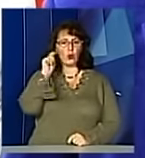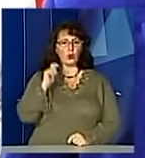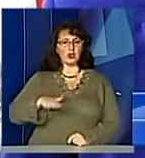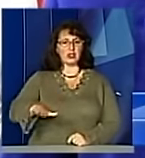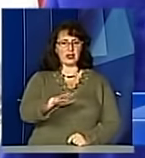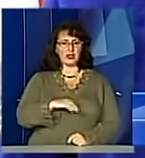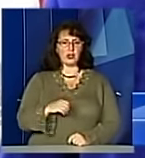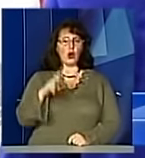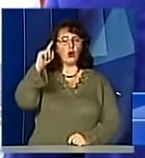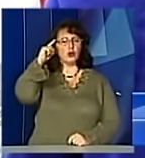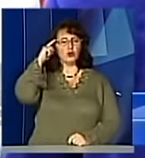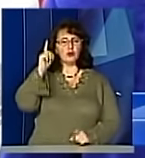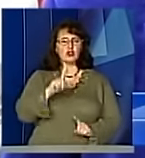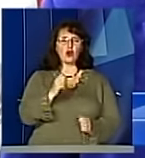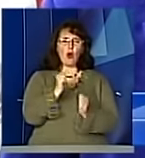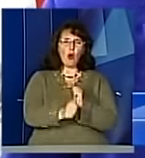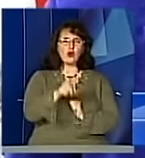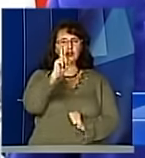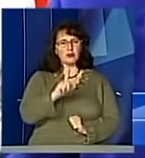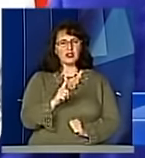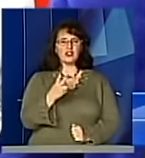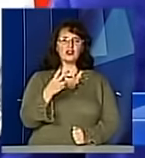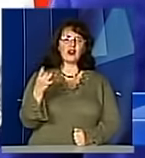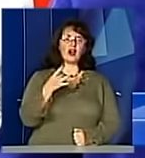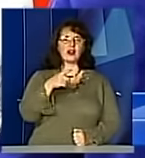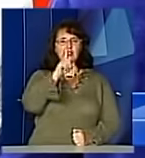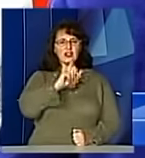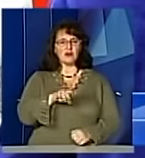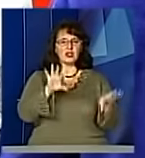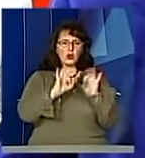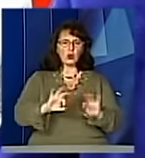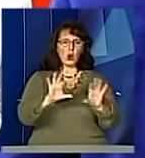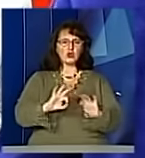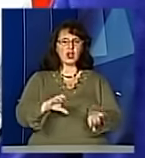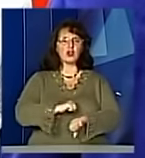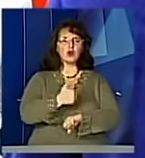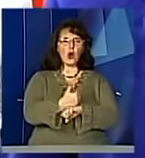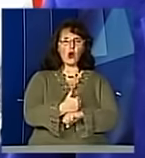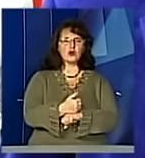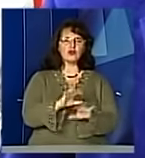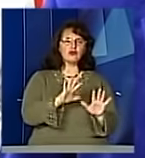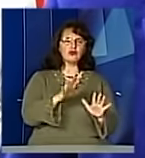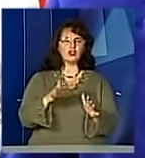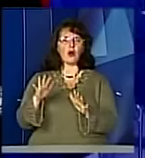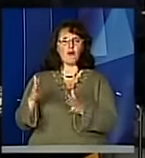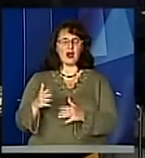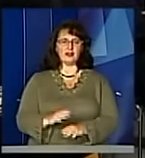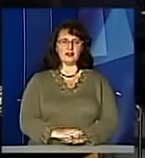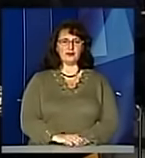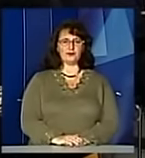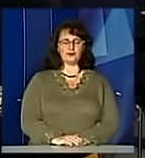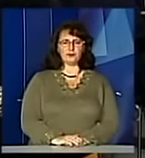щодвохмісячній основі продовжувати семінари, розплумачувати основні аргументи, які були названі в цьому першому семінарі.